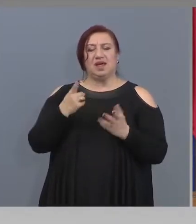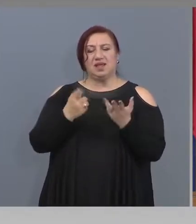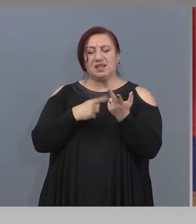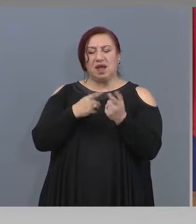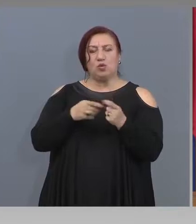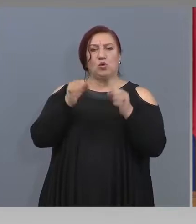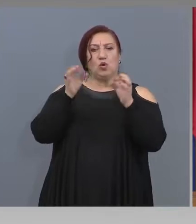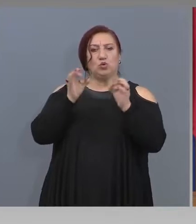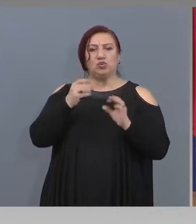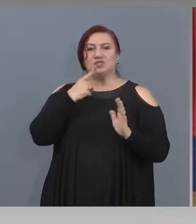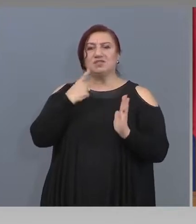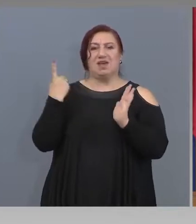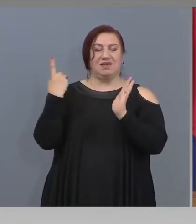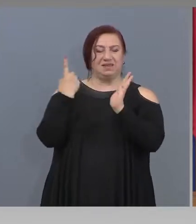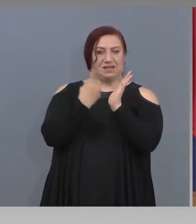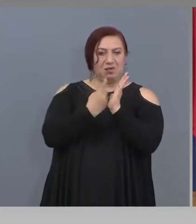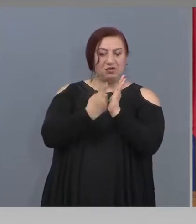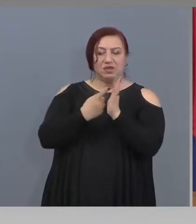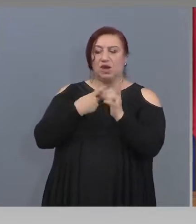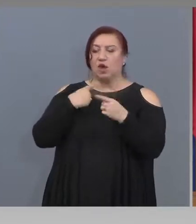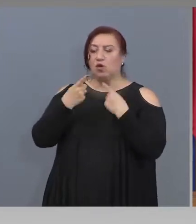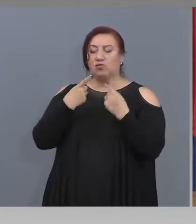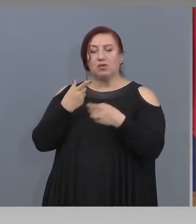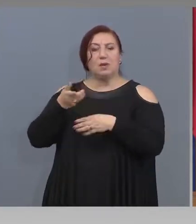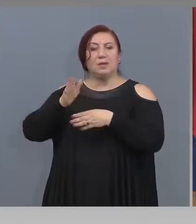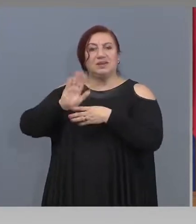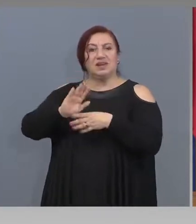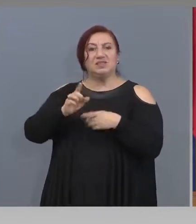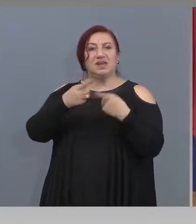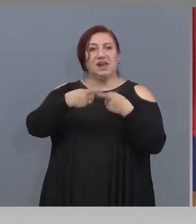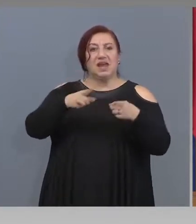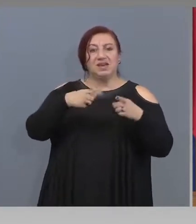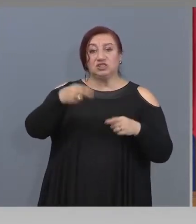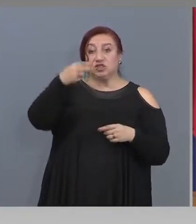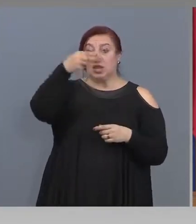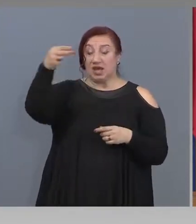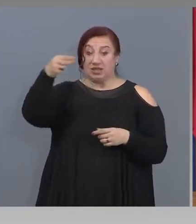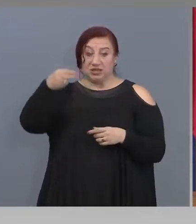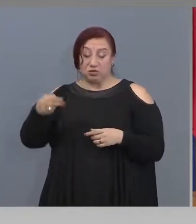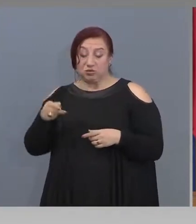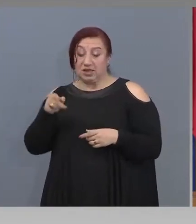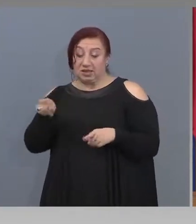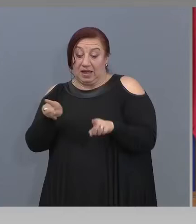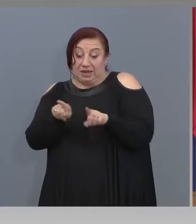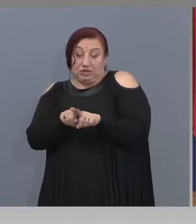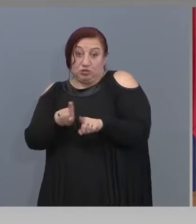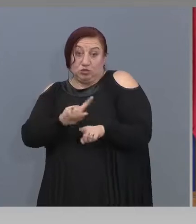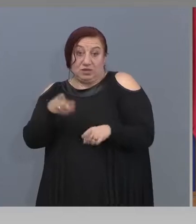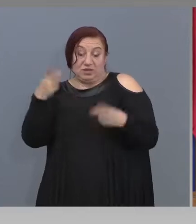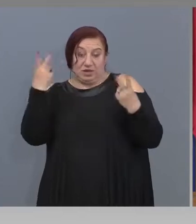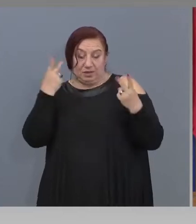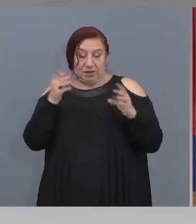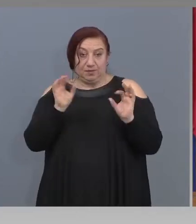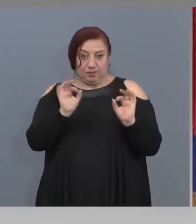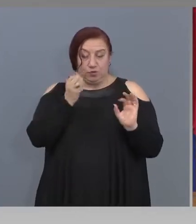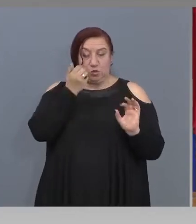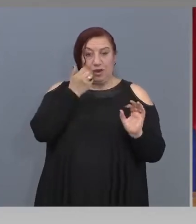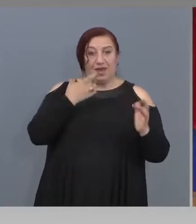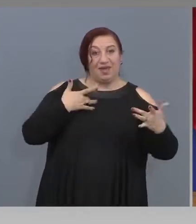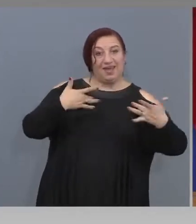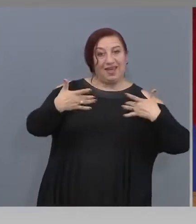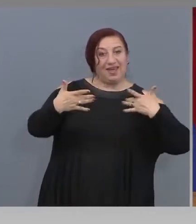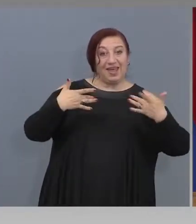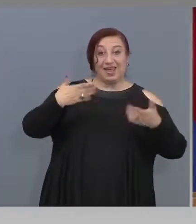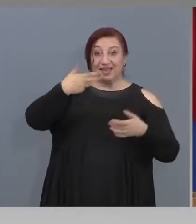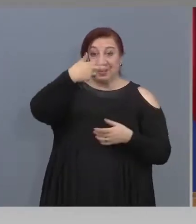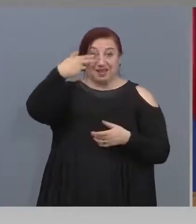като говорихме с представители на различни институции, всъщност и те не са разбрали. Театрите могат ли да работят